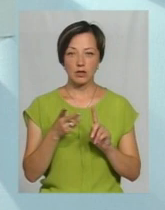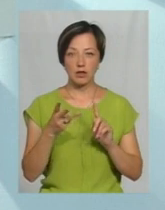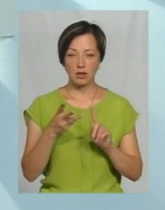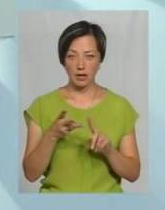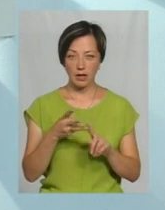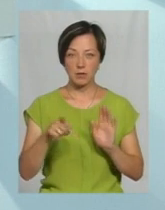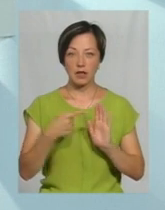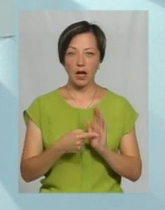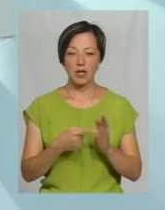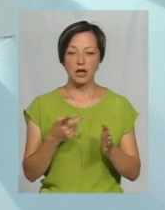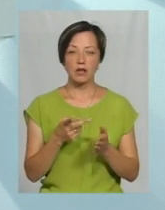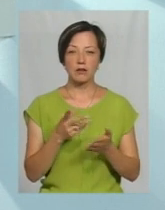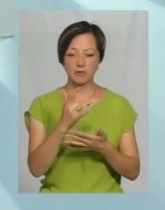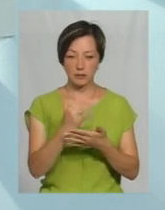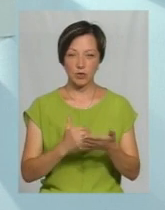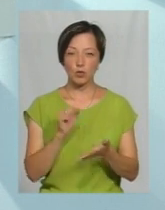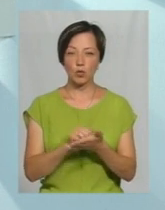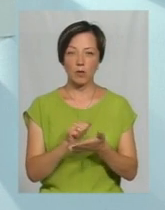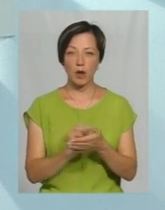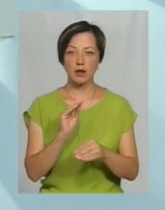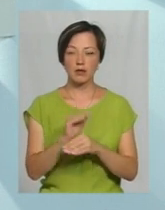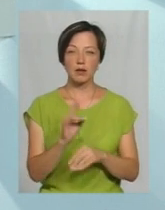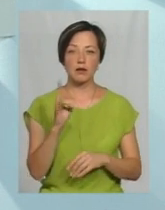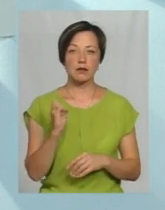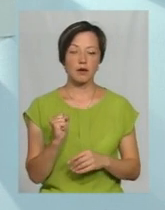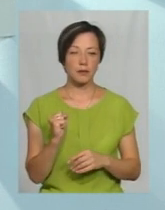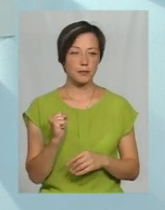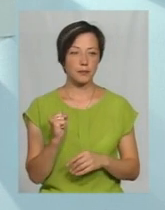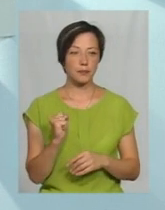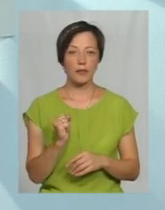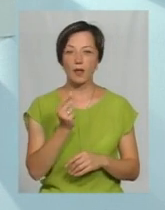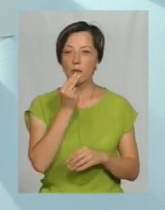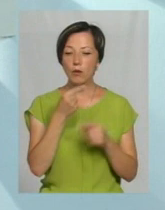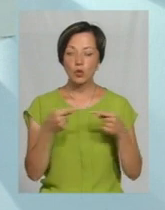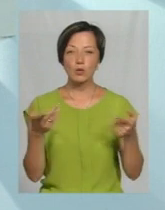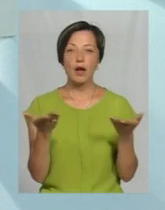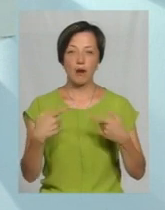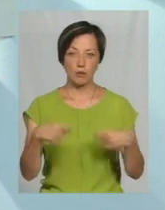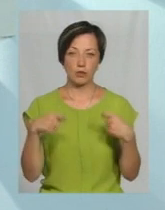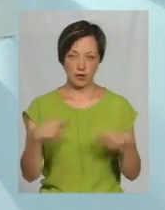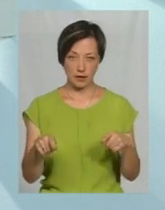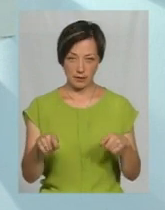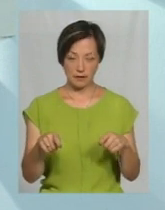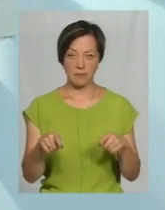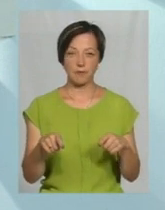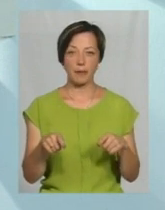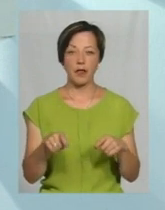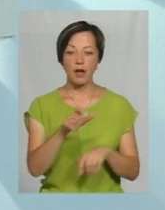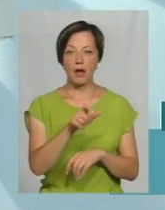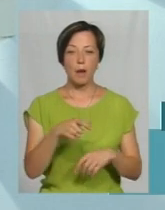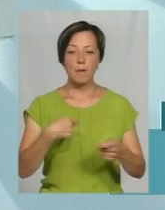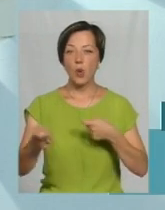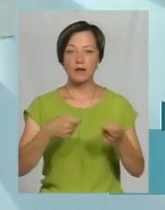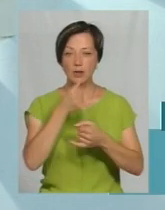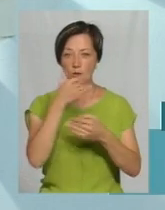супровідні документи на ту продукцію, яка реалізується. Продавці не могли б